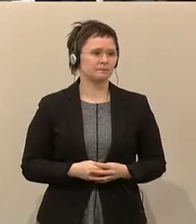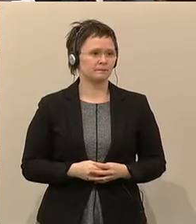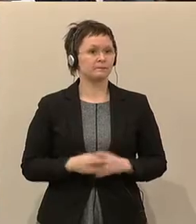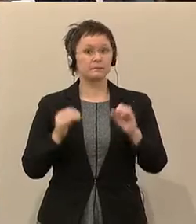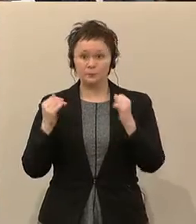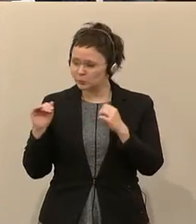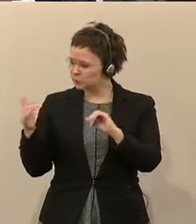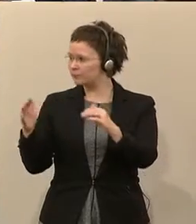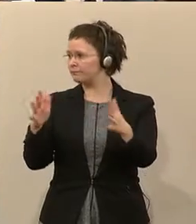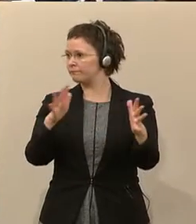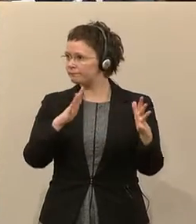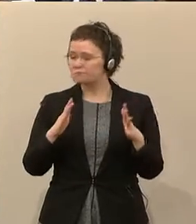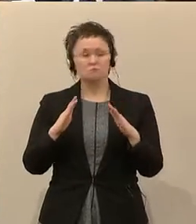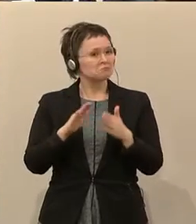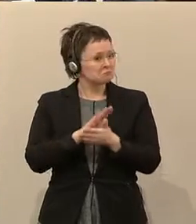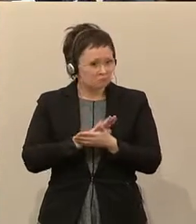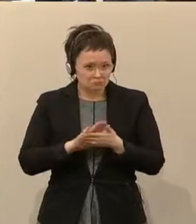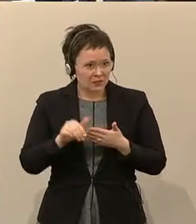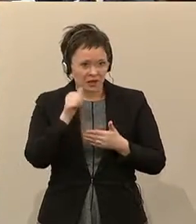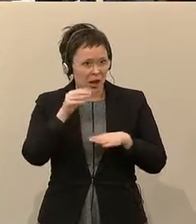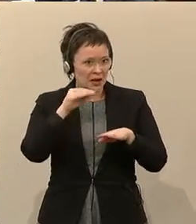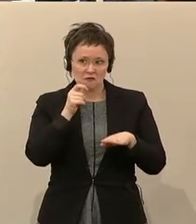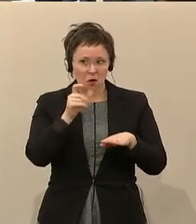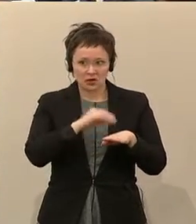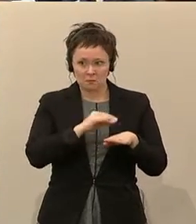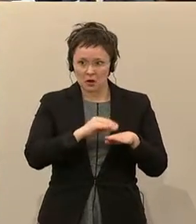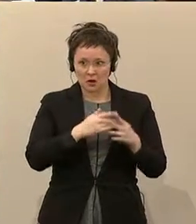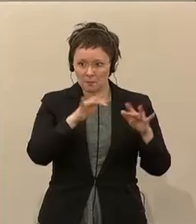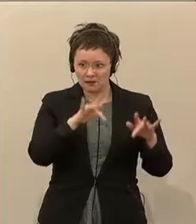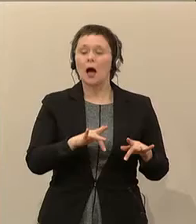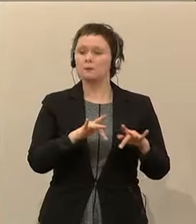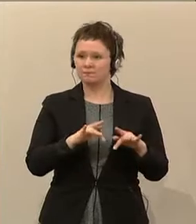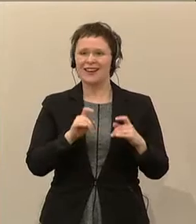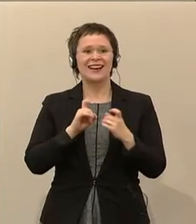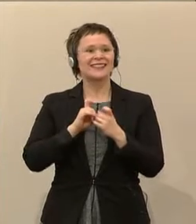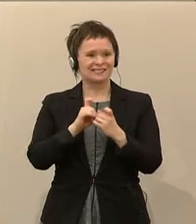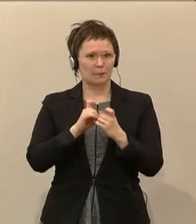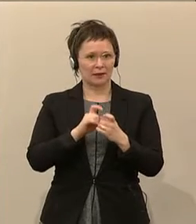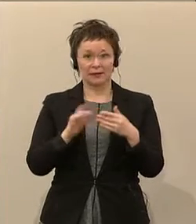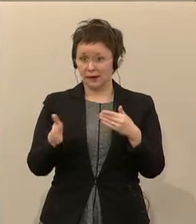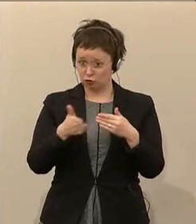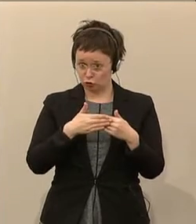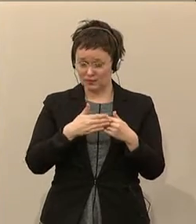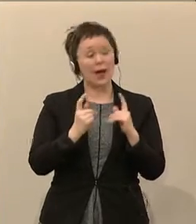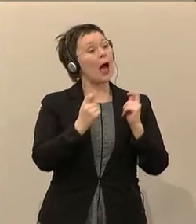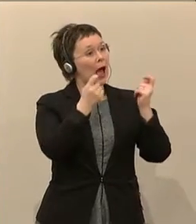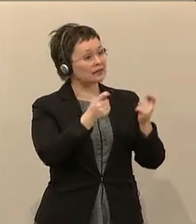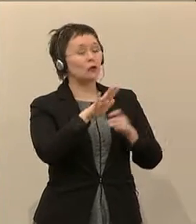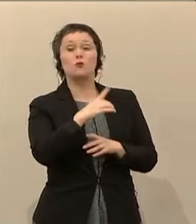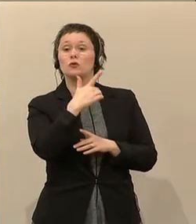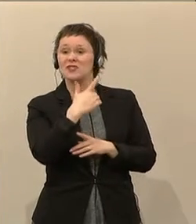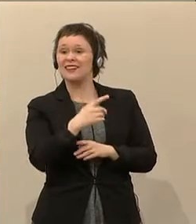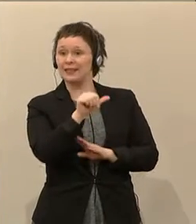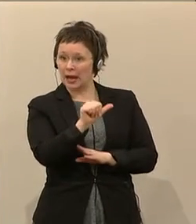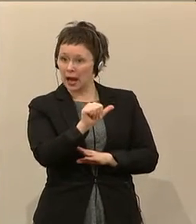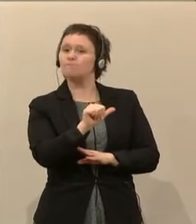Es ist niemand mehr zu Wort gemeldet, die Debatte ist geschlossen und ich weise den Antrag 25a dem Justizausschuss zu.